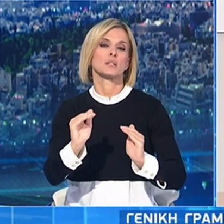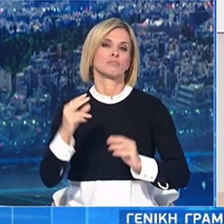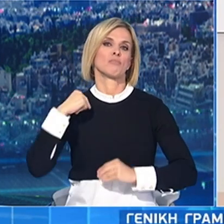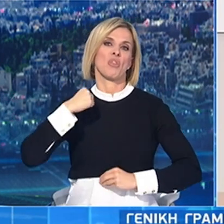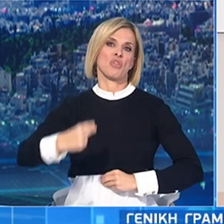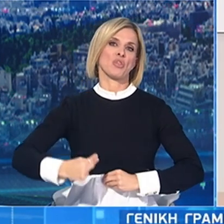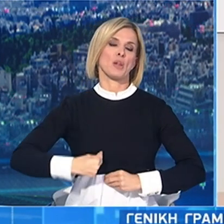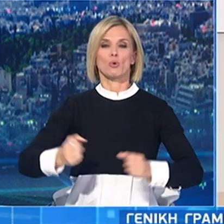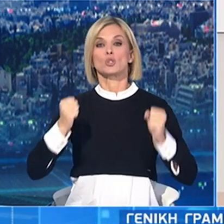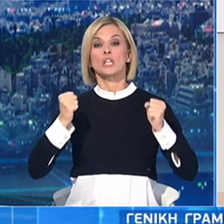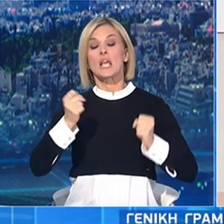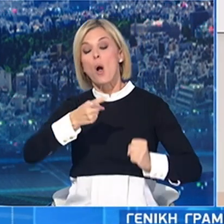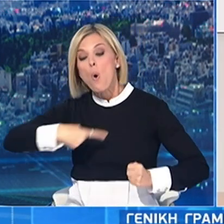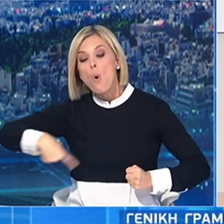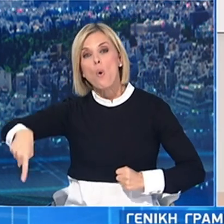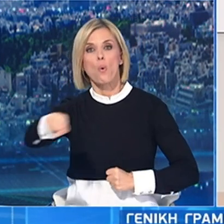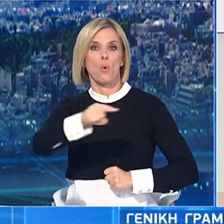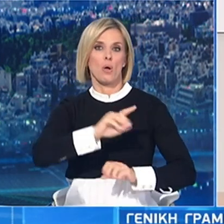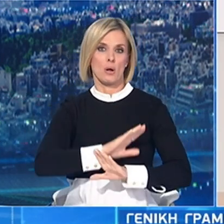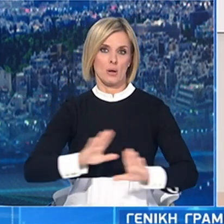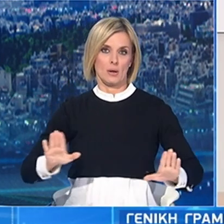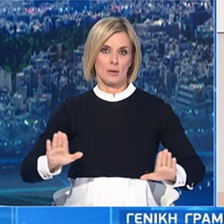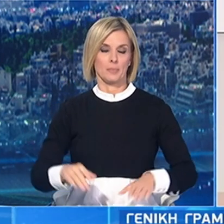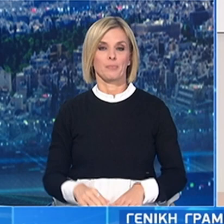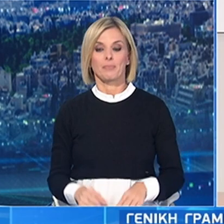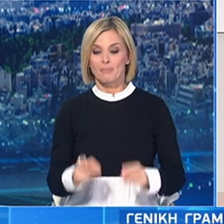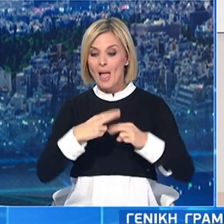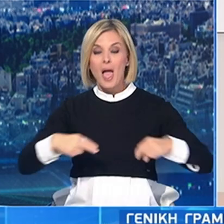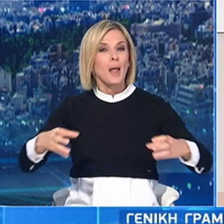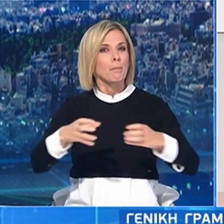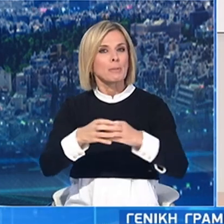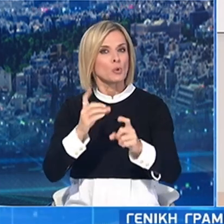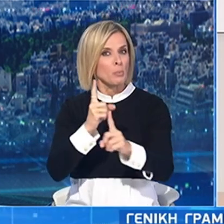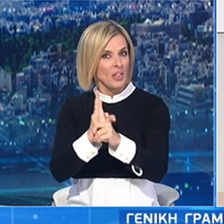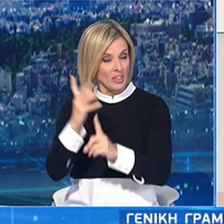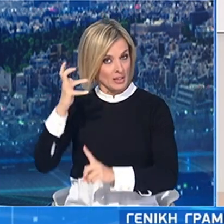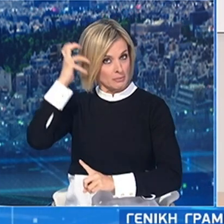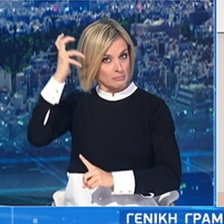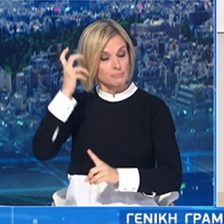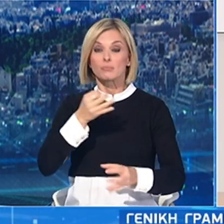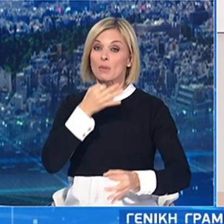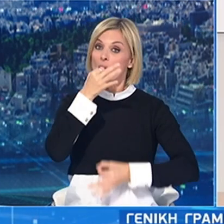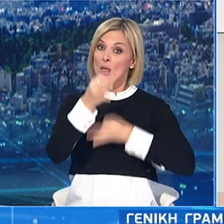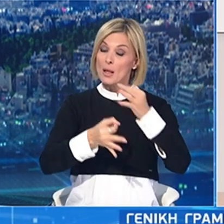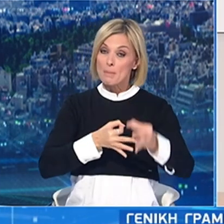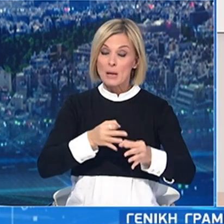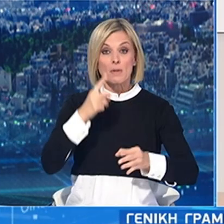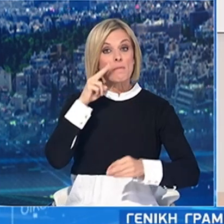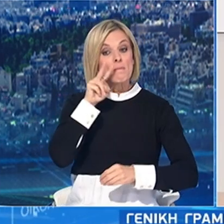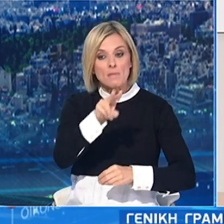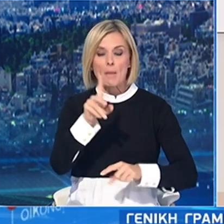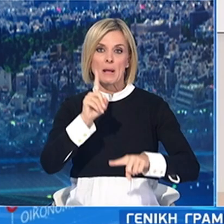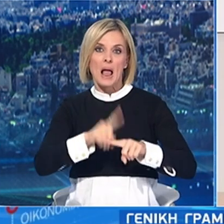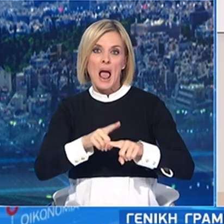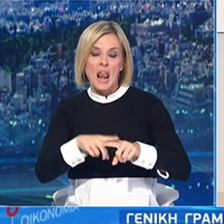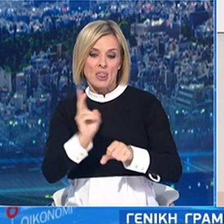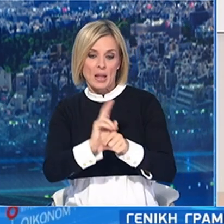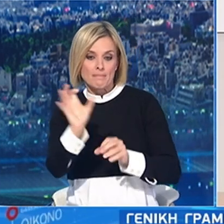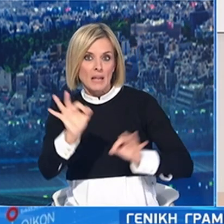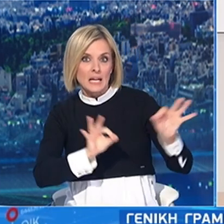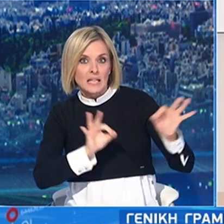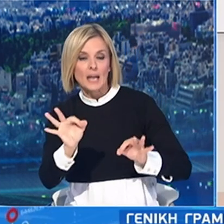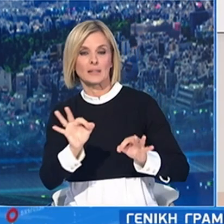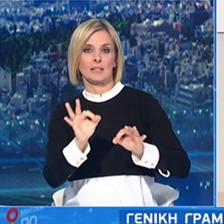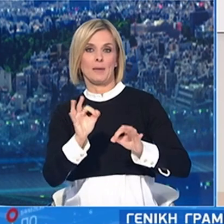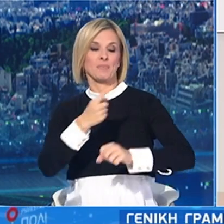και της υγείας όλων μας. Η Επιτροπή λαμβάνοντας υπόψη της τη γενικότερη κατάσταση αλλά και τους υγειονομικούς και